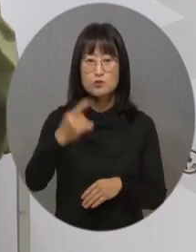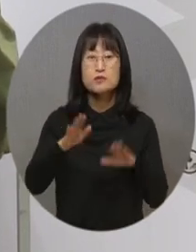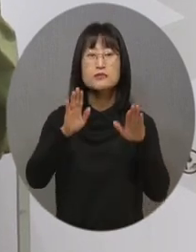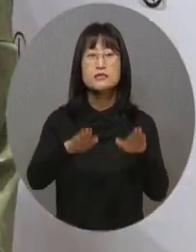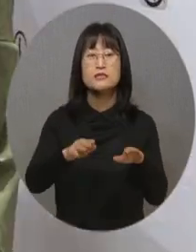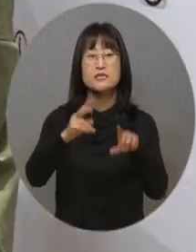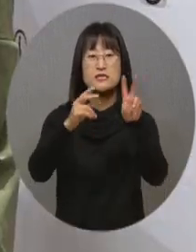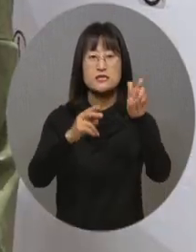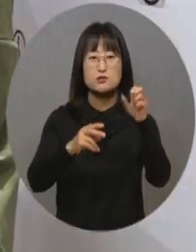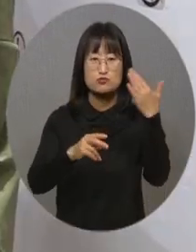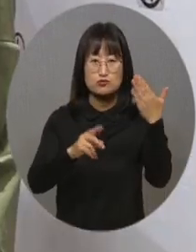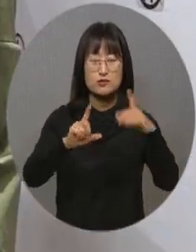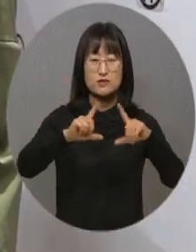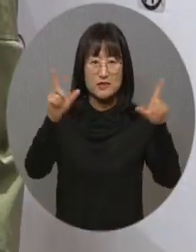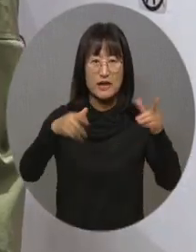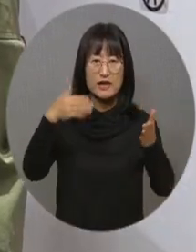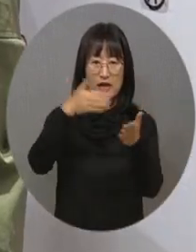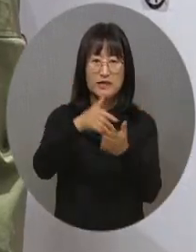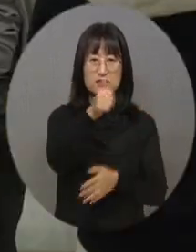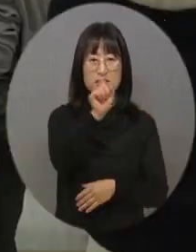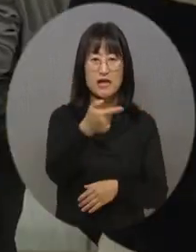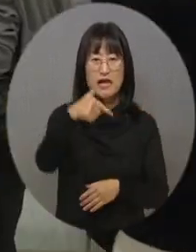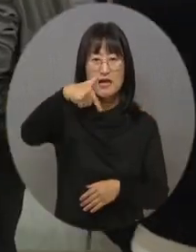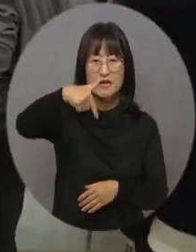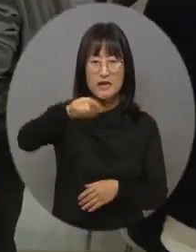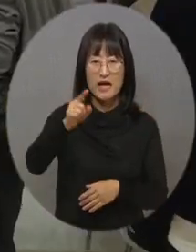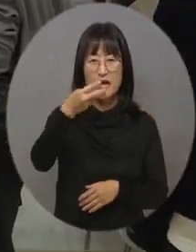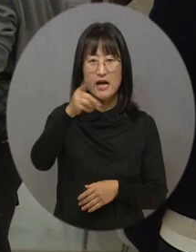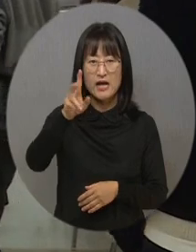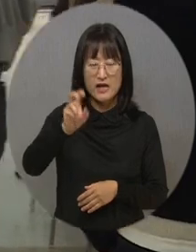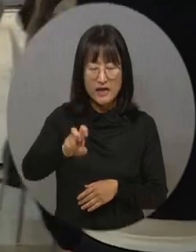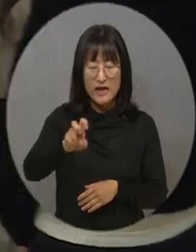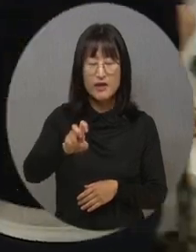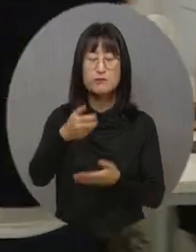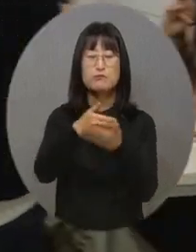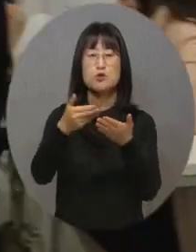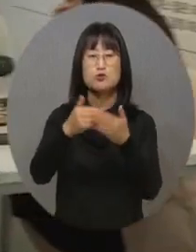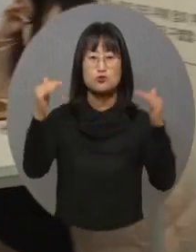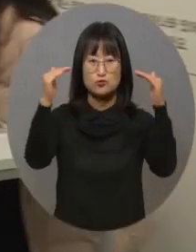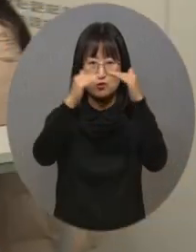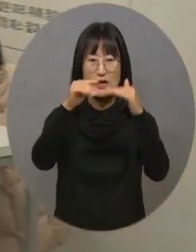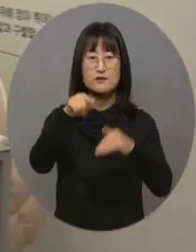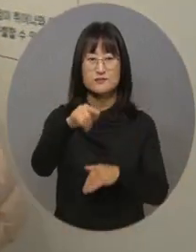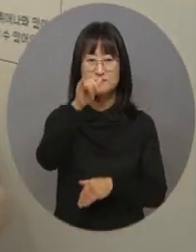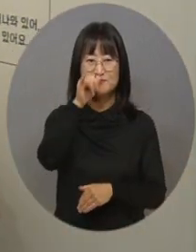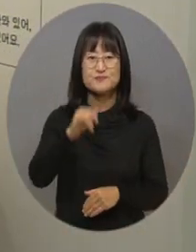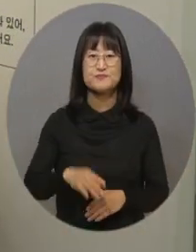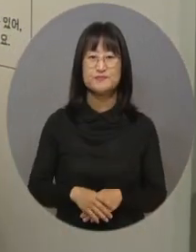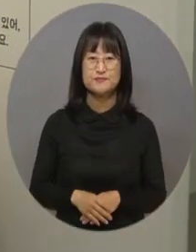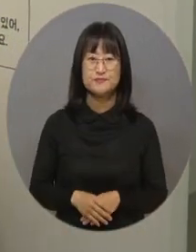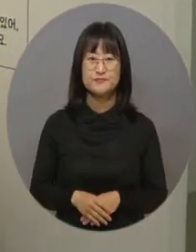29일까지 예술의 전당 한가람 미술관 제1전시실에서 열립니다. 기상캐스터 배혜지 기상캐스터 배혜지 기상캐스터